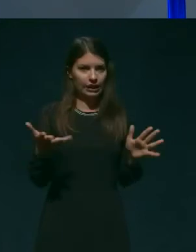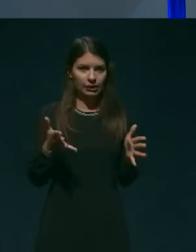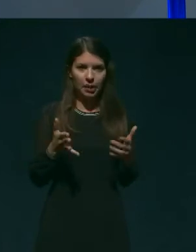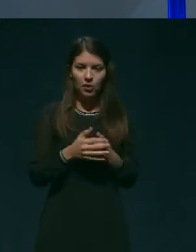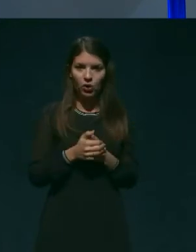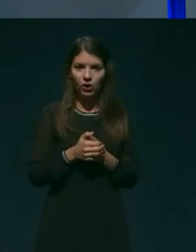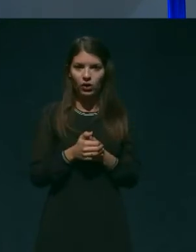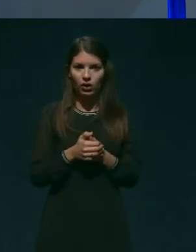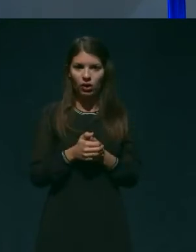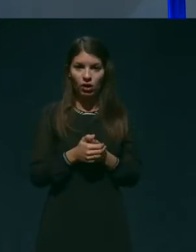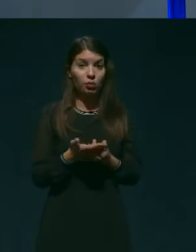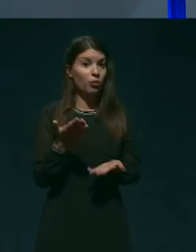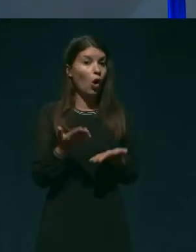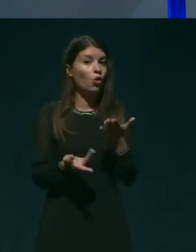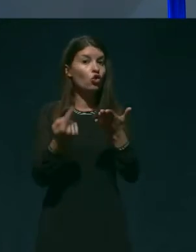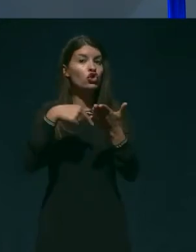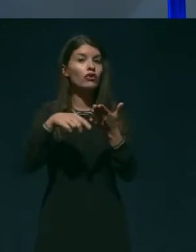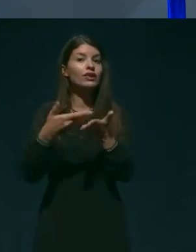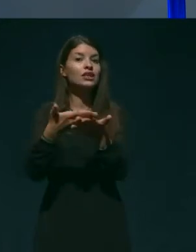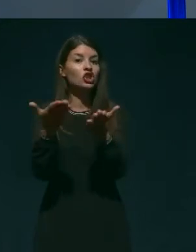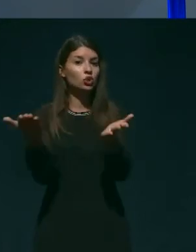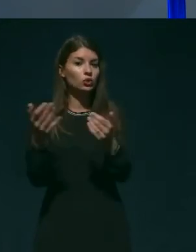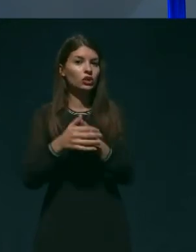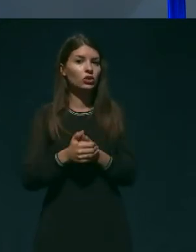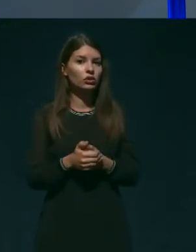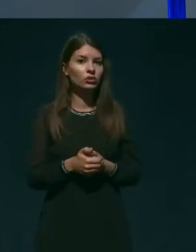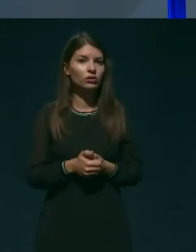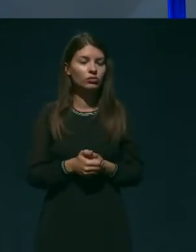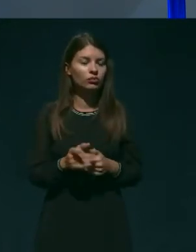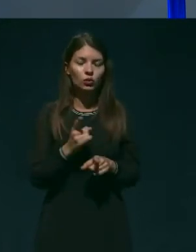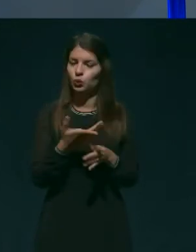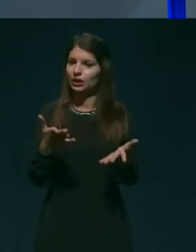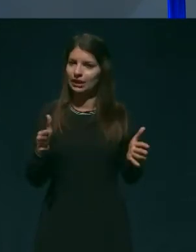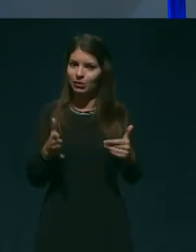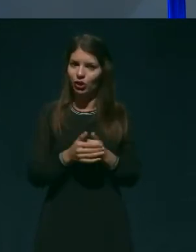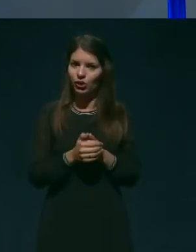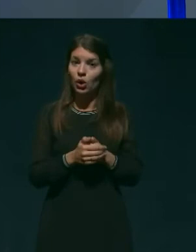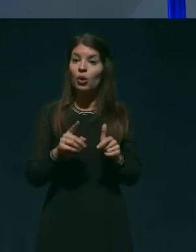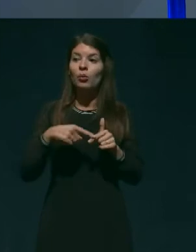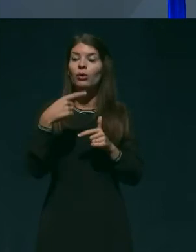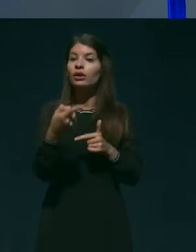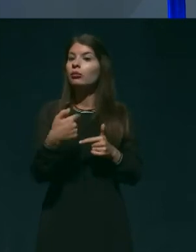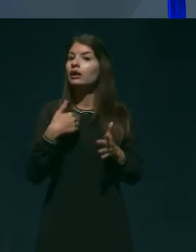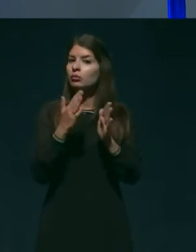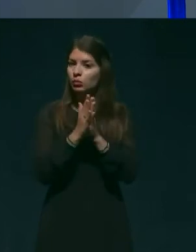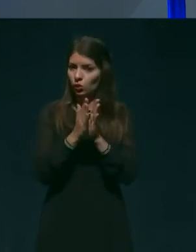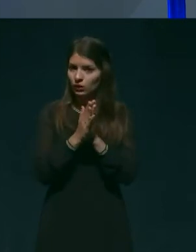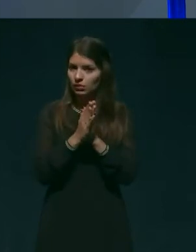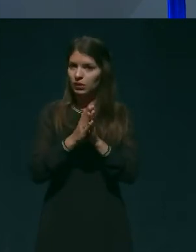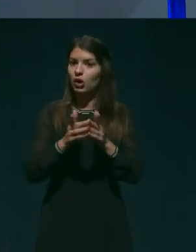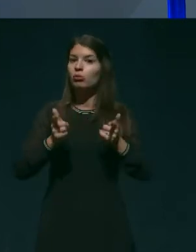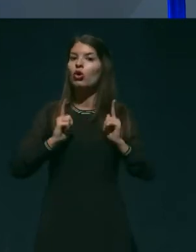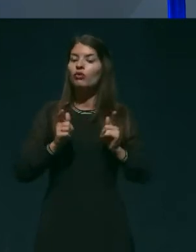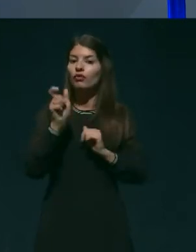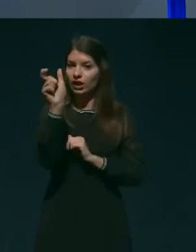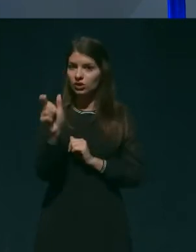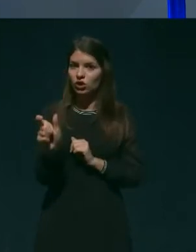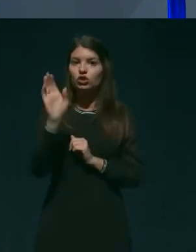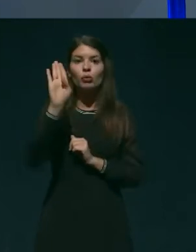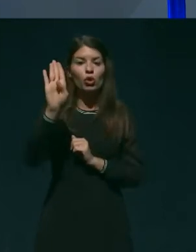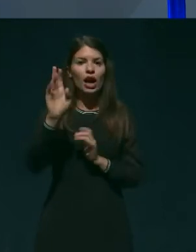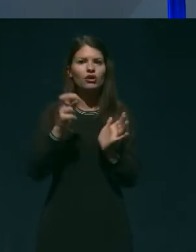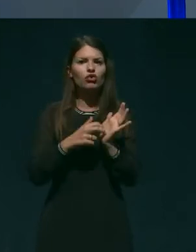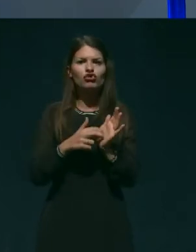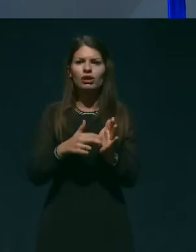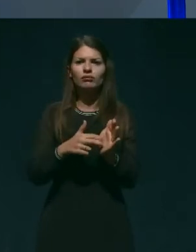vprašanje v studiju? Tudi ne več. Tudi ne. Potem pa prosim profesorico Bojano Bejoviču za zaključno misel,